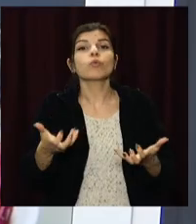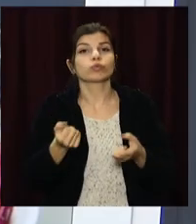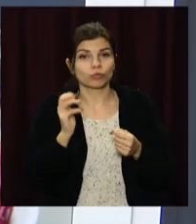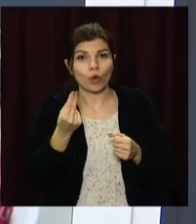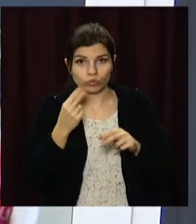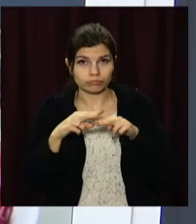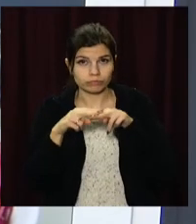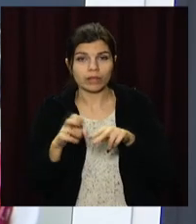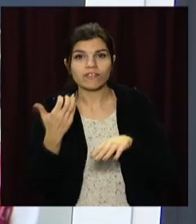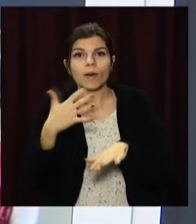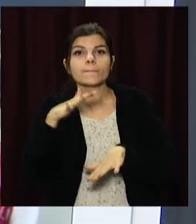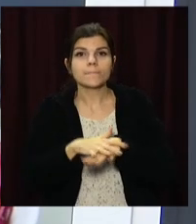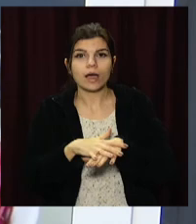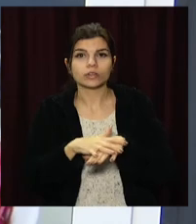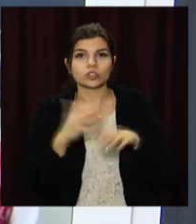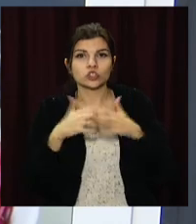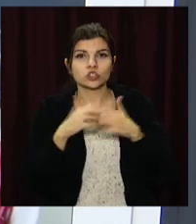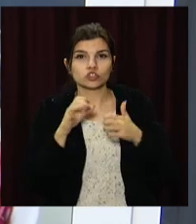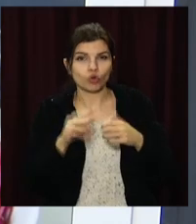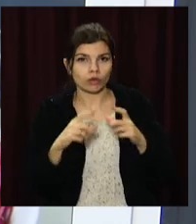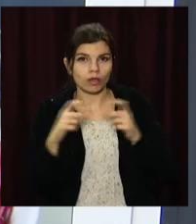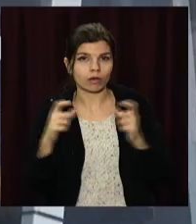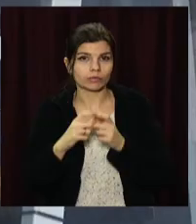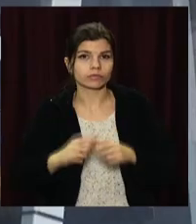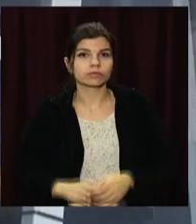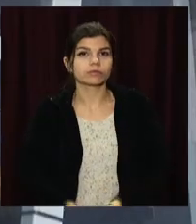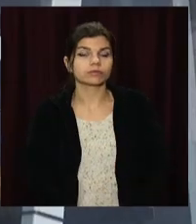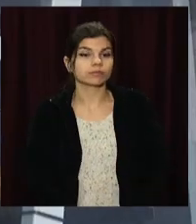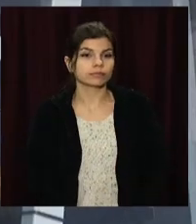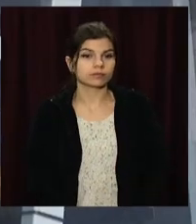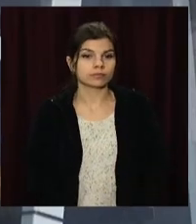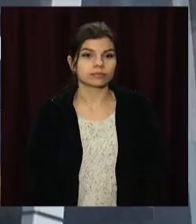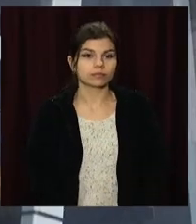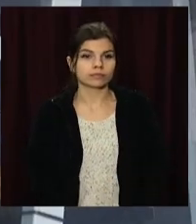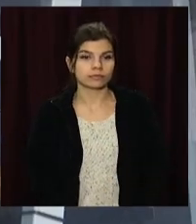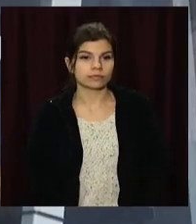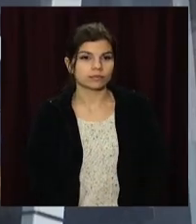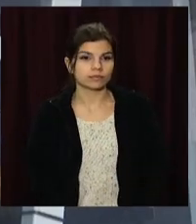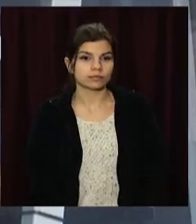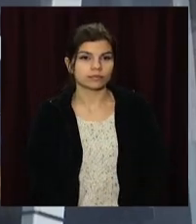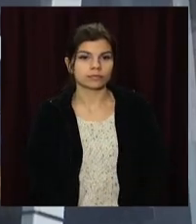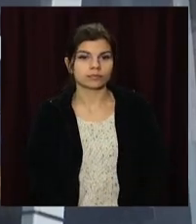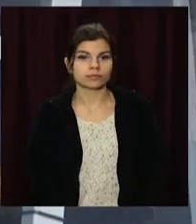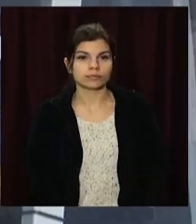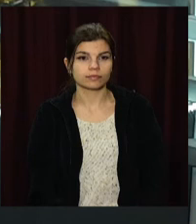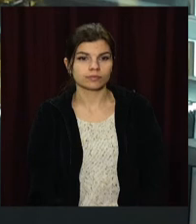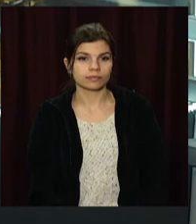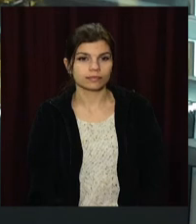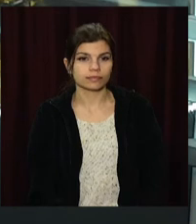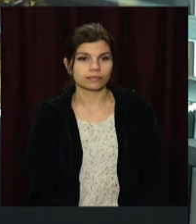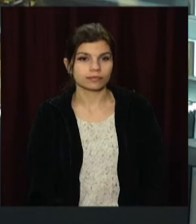поступлять на їх банківські рахунки. Лідія Дмитрашко, Сергій Язовський, Василь Самовар, Open News, телеканал «Відкритий».